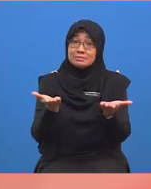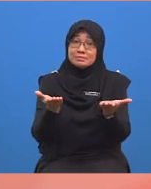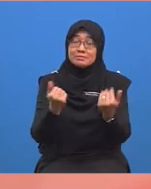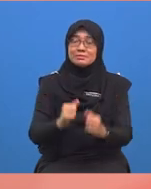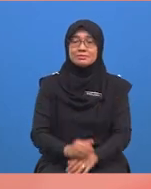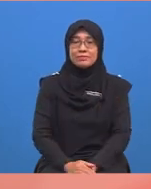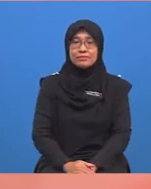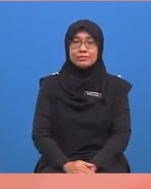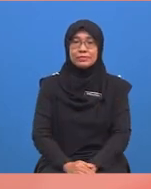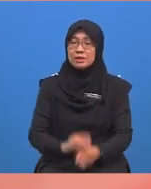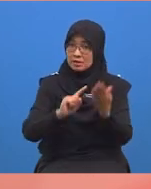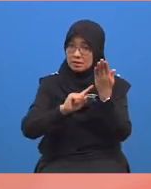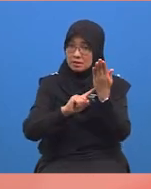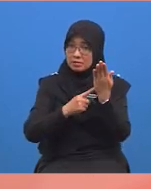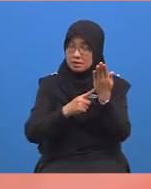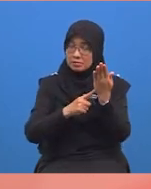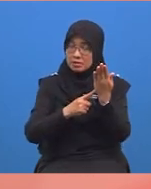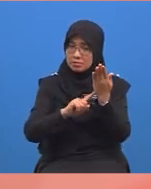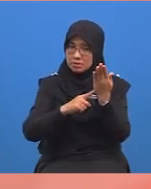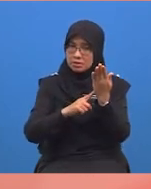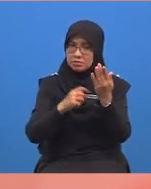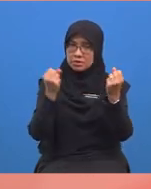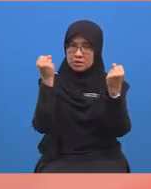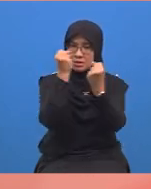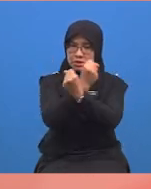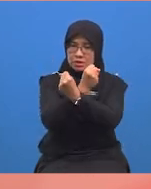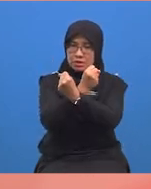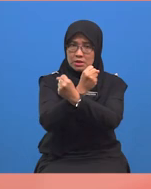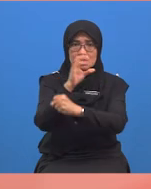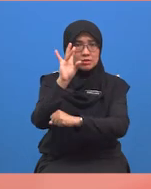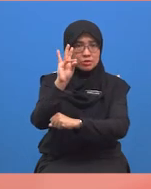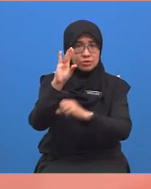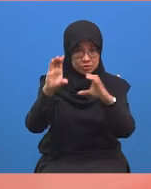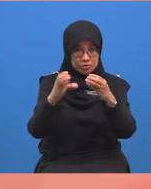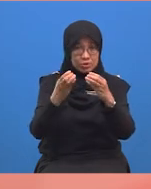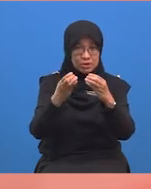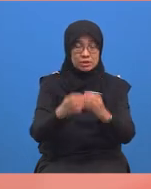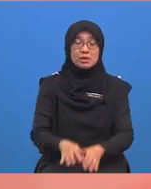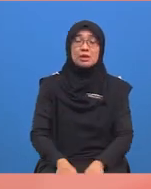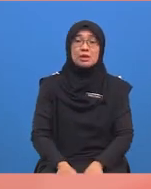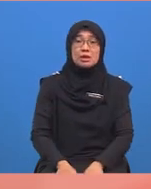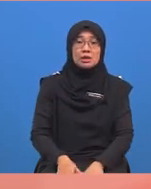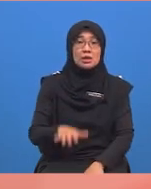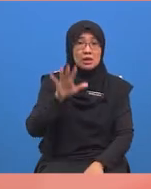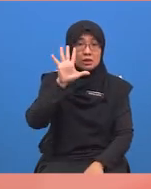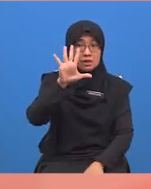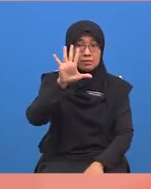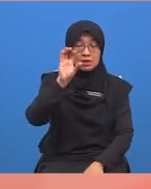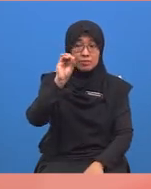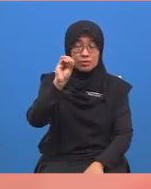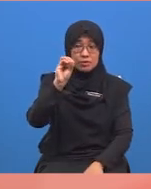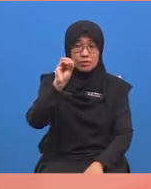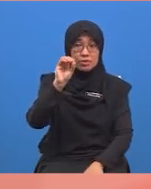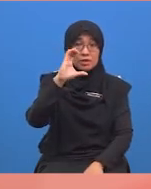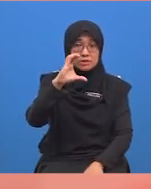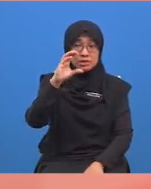Mula-mula, bina sifir tujuh. Kemudian, lima puluh sentimeter